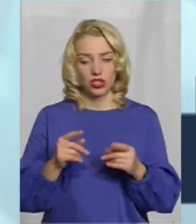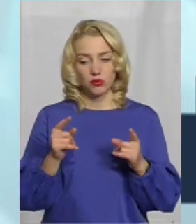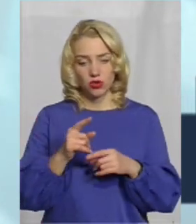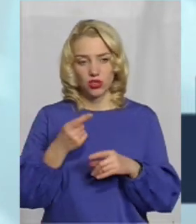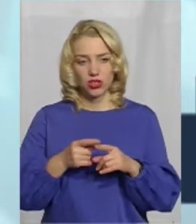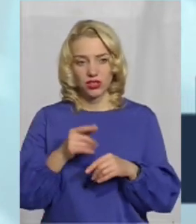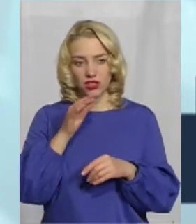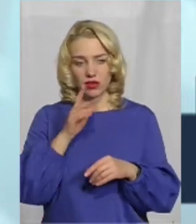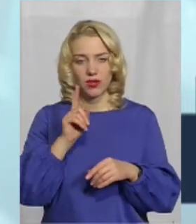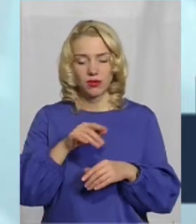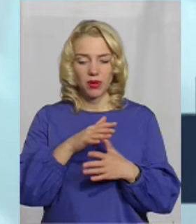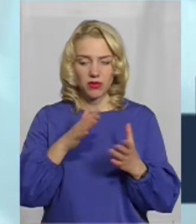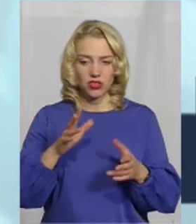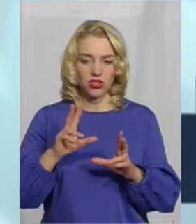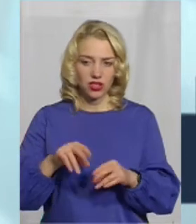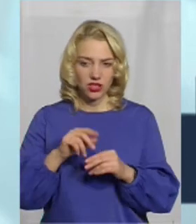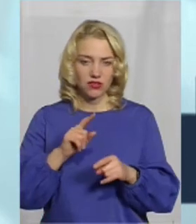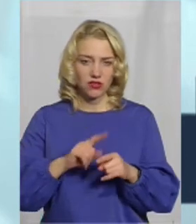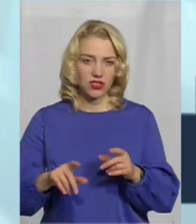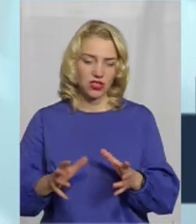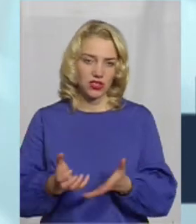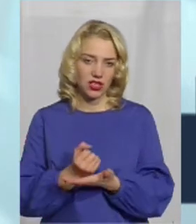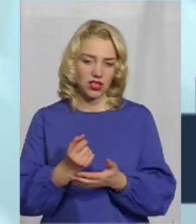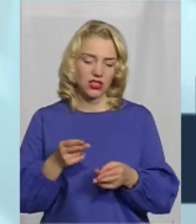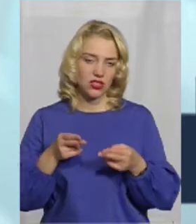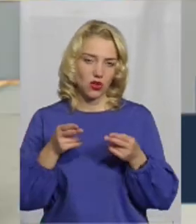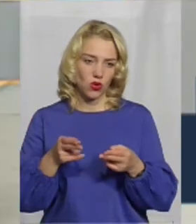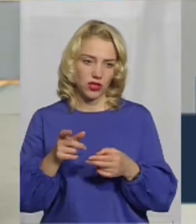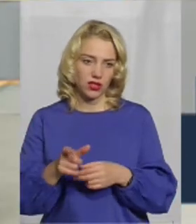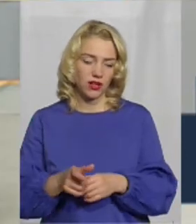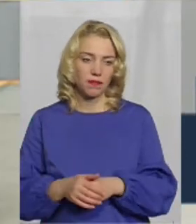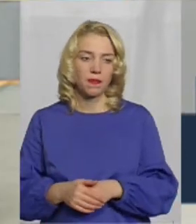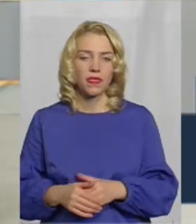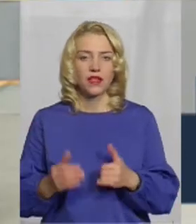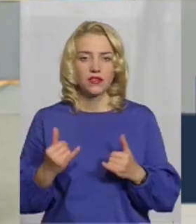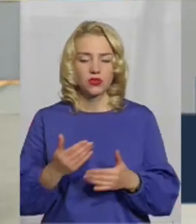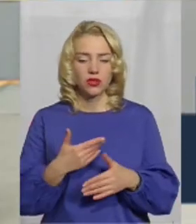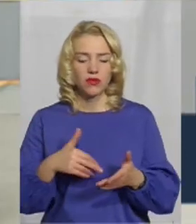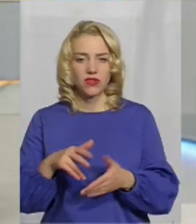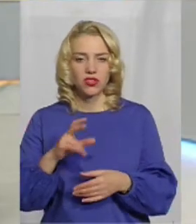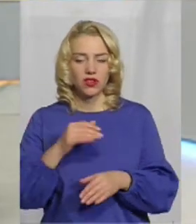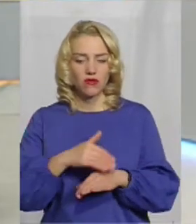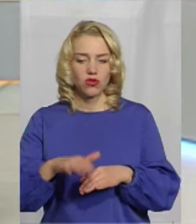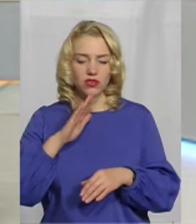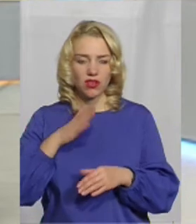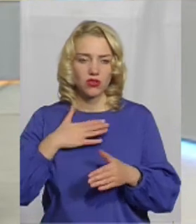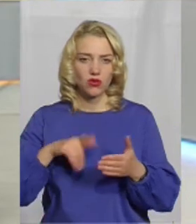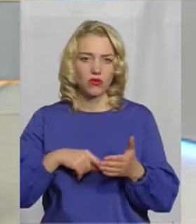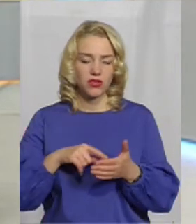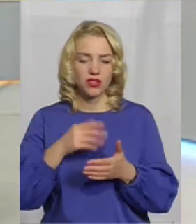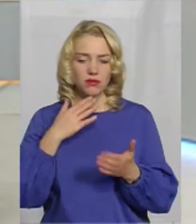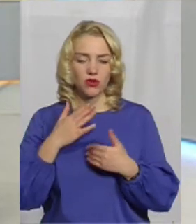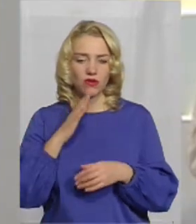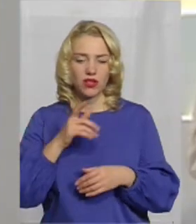тим більше шансів швидше знайти злодія і дійсно довести опричатність. Сьогодні ми вийшли на вулиці нашого міста і спілкувалися з